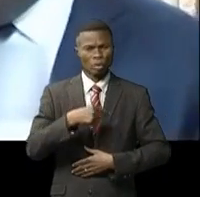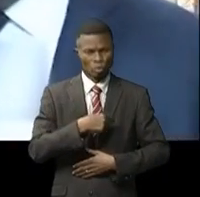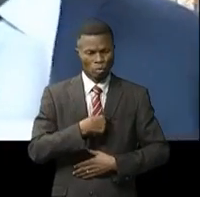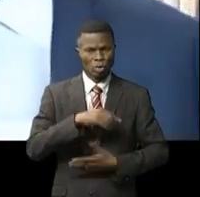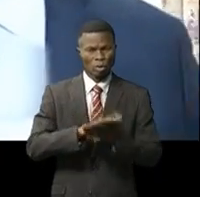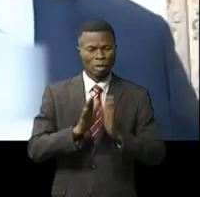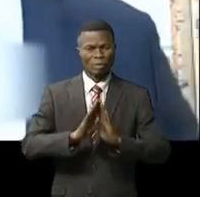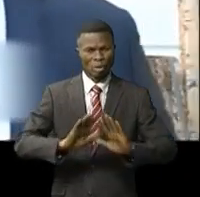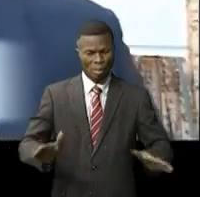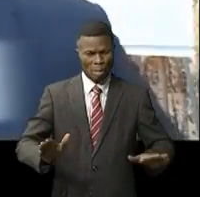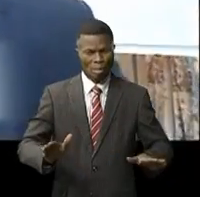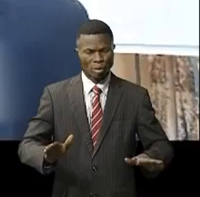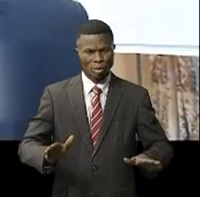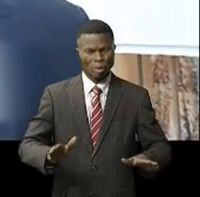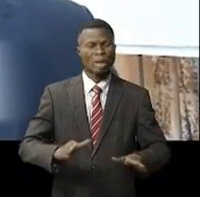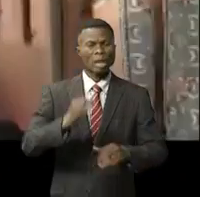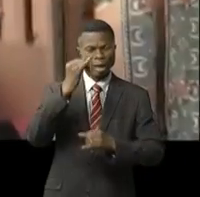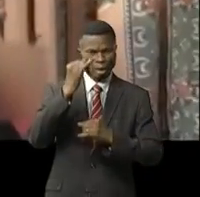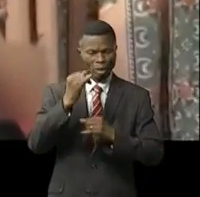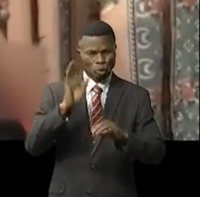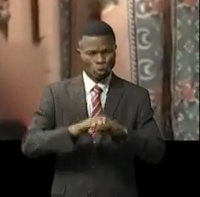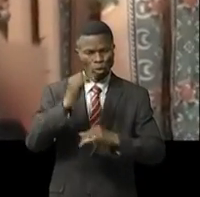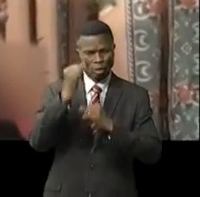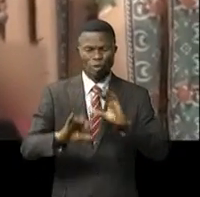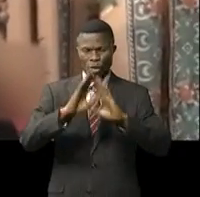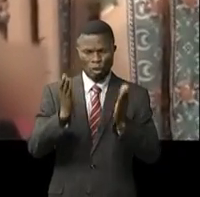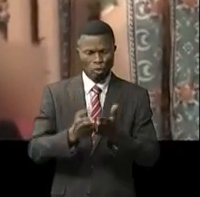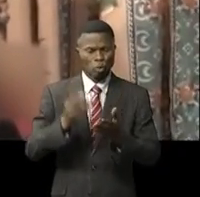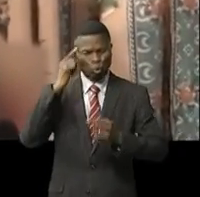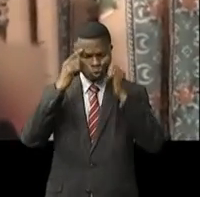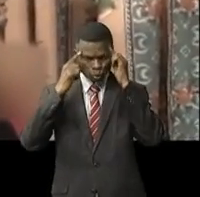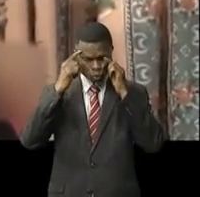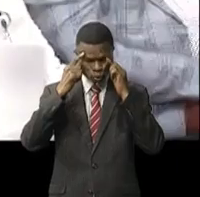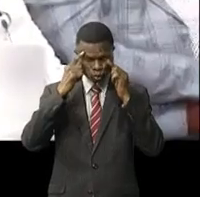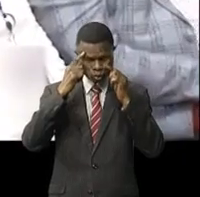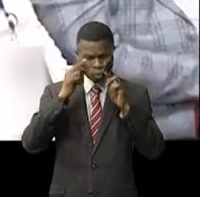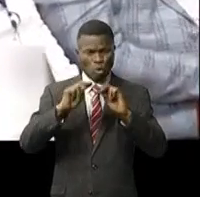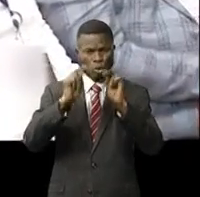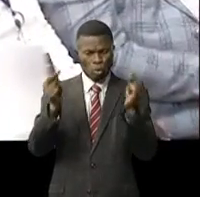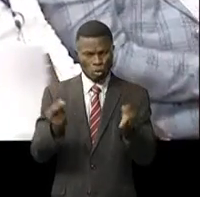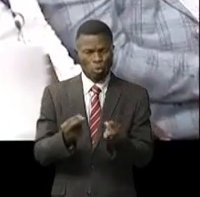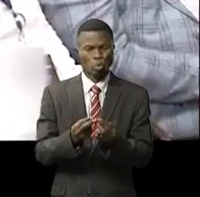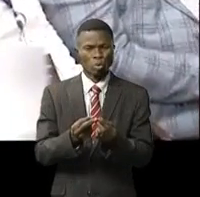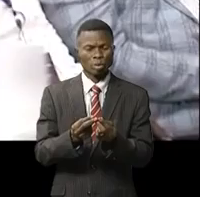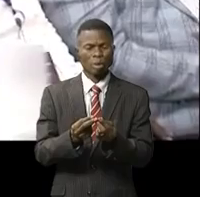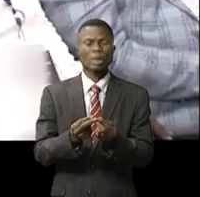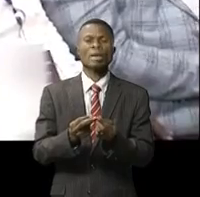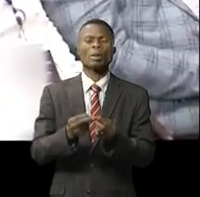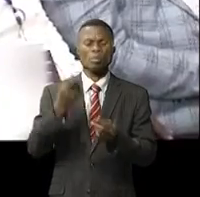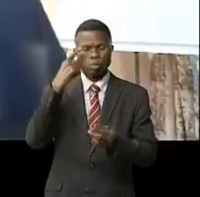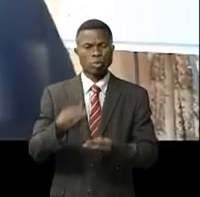vider finalement toutes les inquiétudes de coopérateurs pour